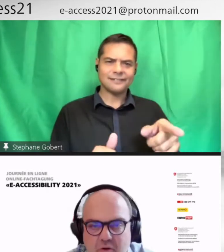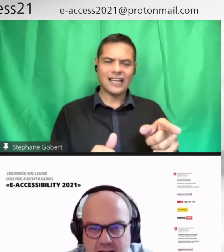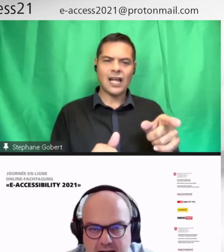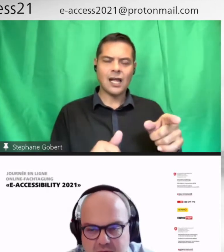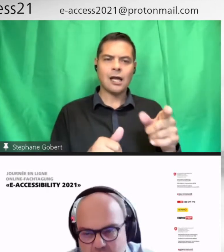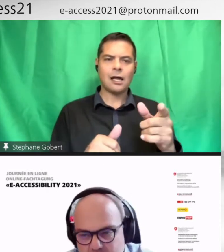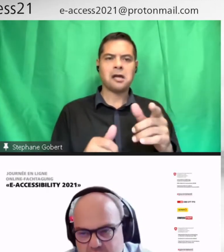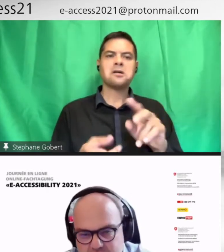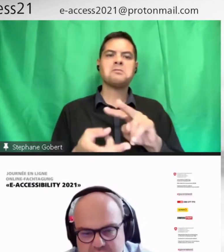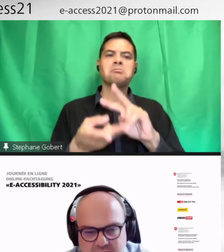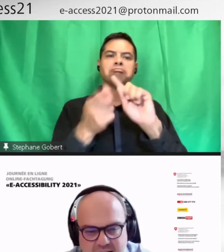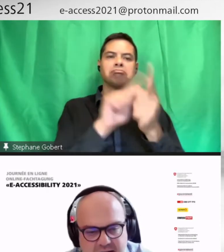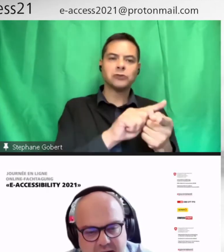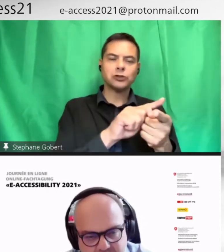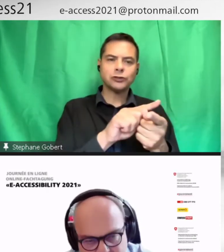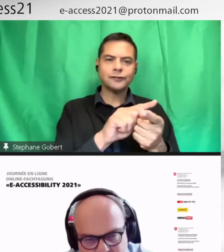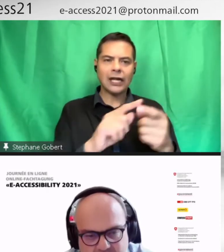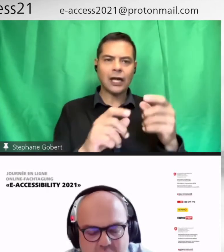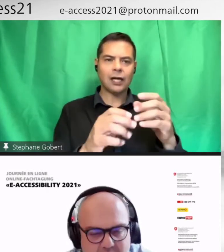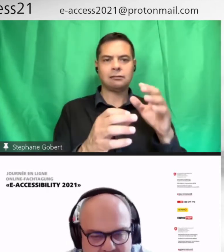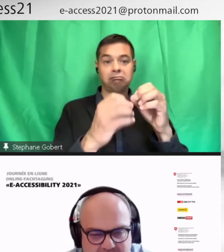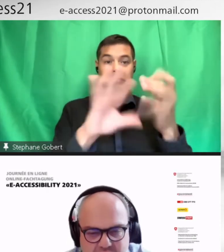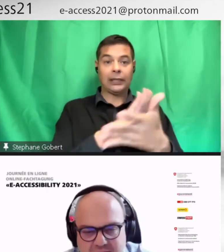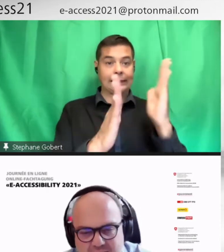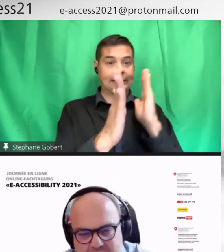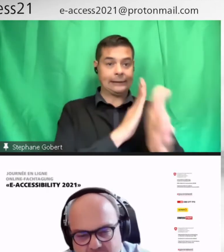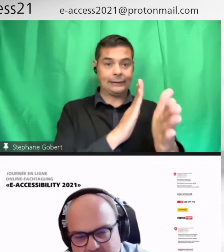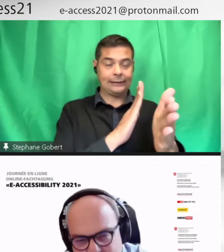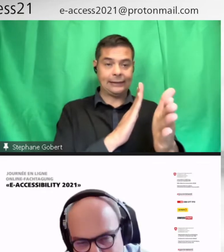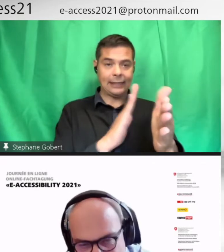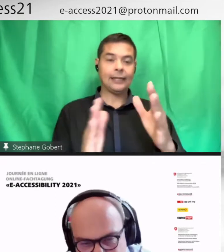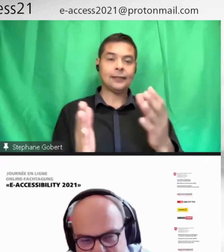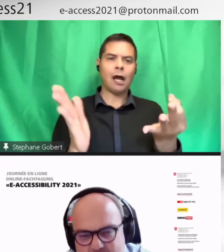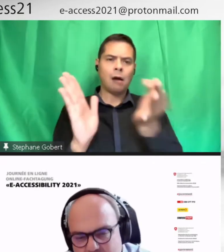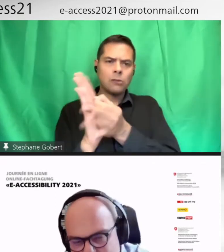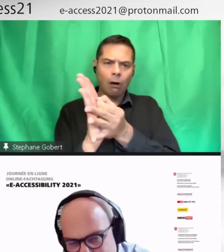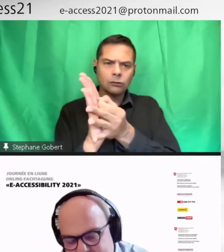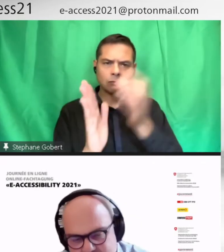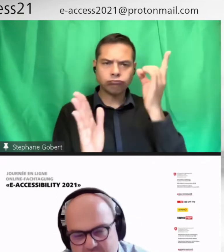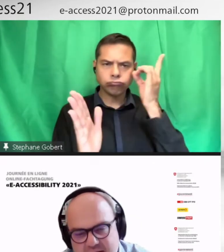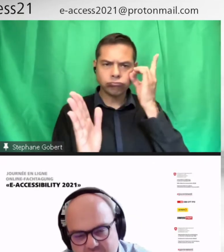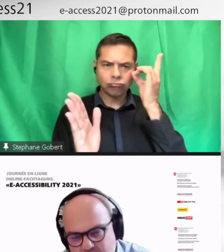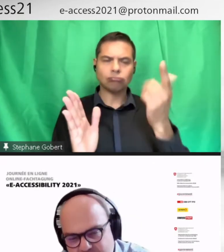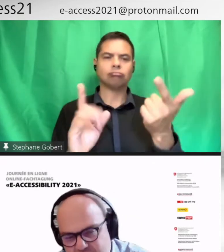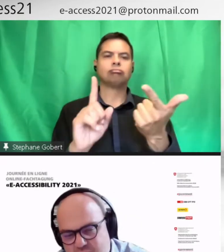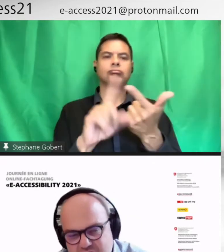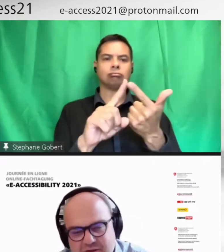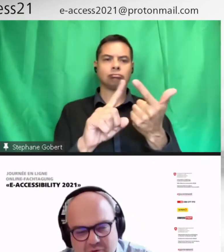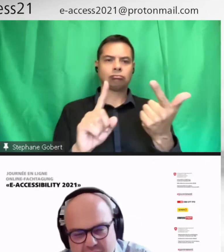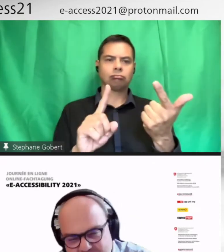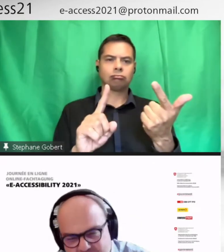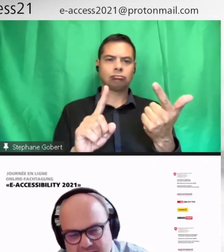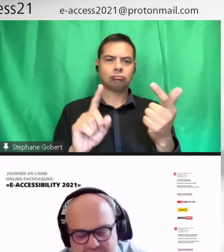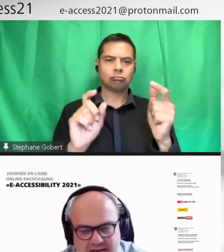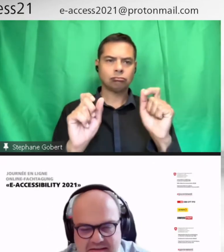online. Donc, on pouvait consulter online. Il y a eu l'application sur le téléphone. Ensuite, y a eu l'application avec qui on pouvait toucher. Donc, on pouvait